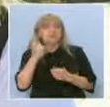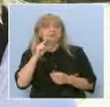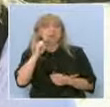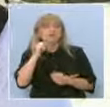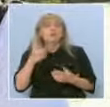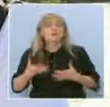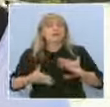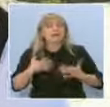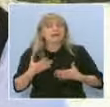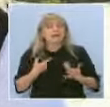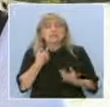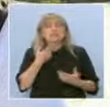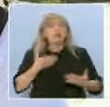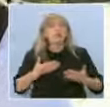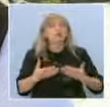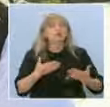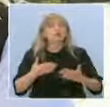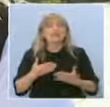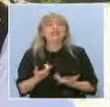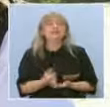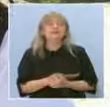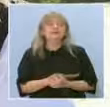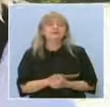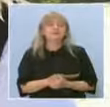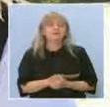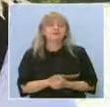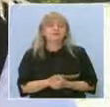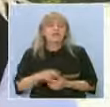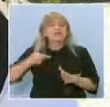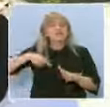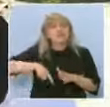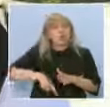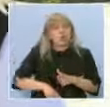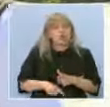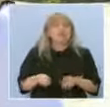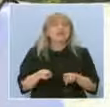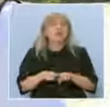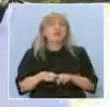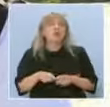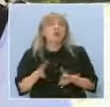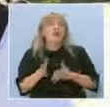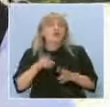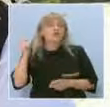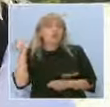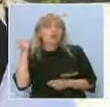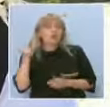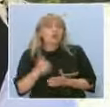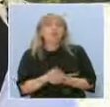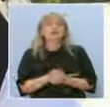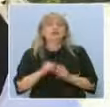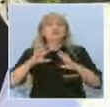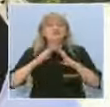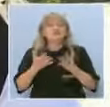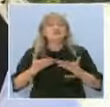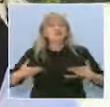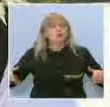няма да забравяме да говорим за взаимоотношенията си, за корените си като фулклор, за всичко